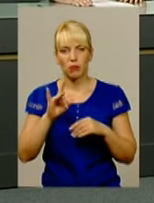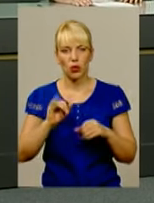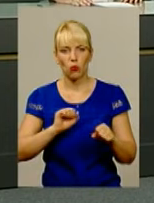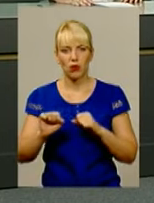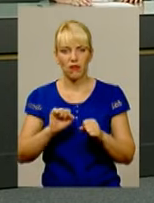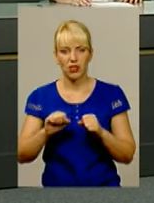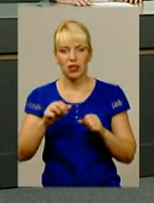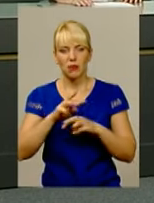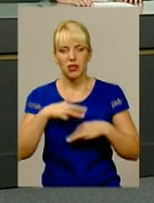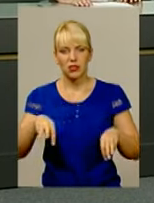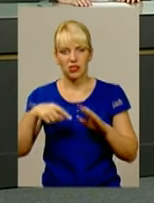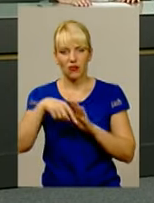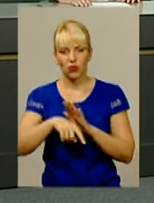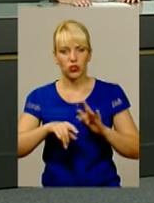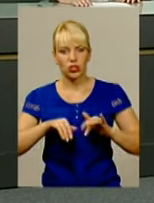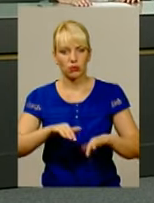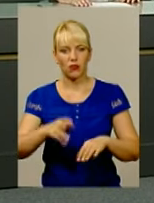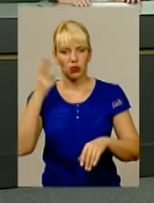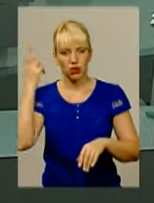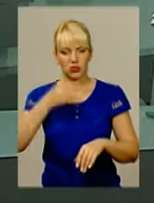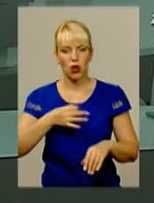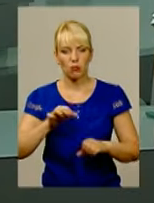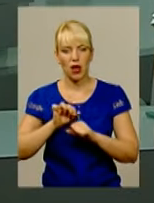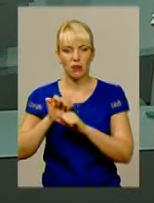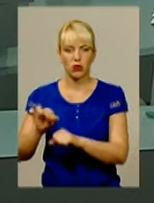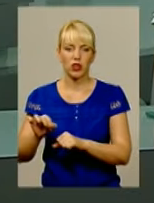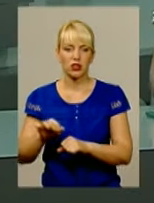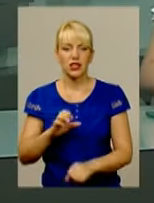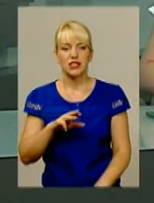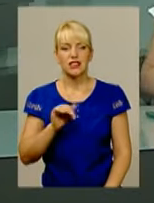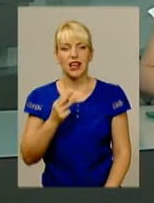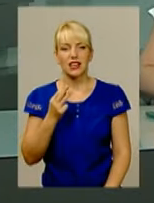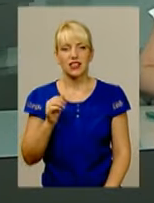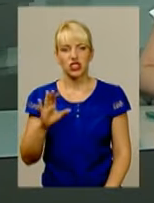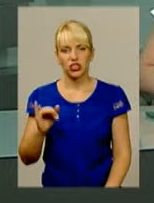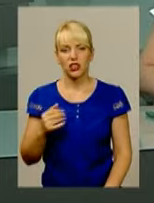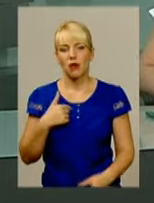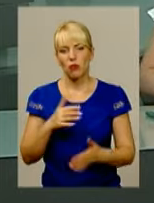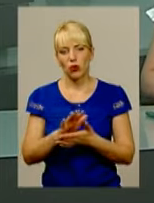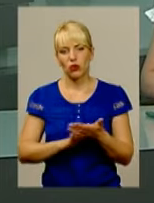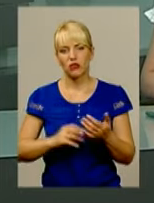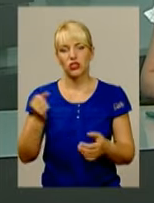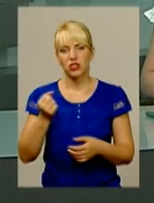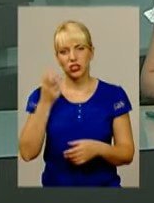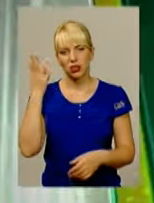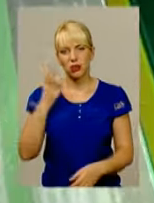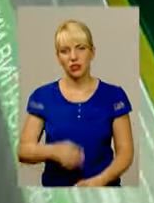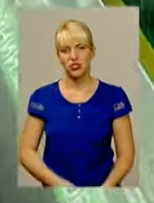Міністерства внутрішніх справ України Хмельницької області адвокат Анатолій Стасишин. А ми продовжуємо тиждень Хмельниччини.